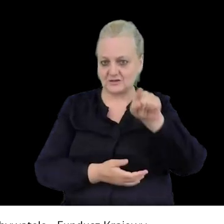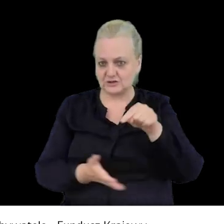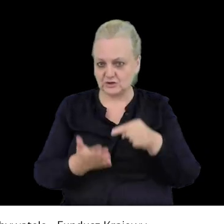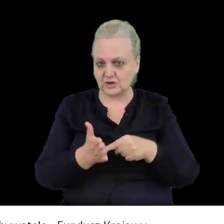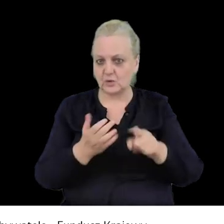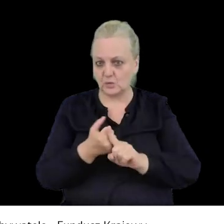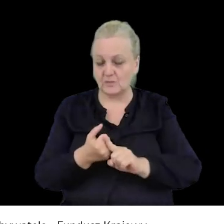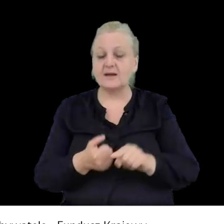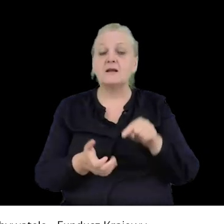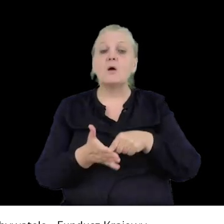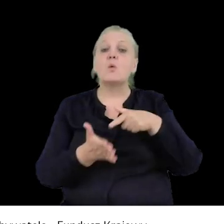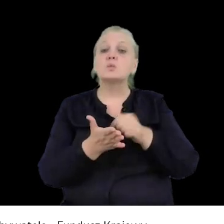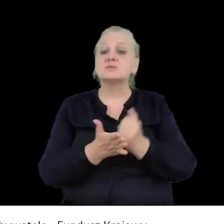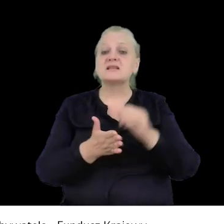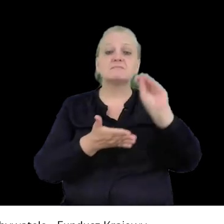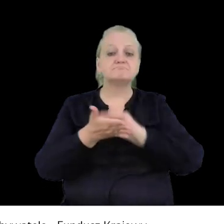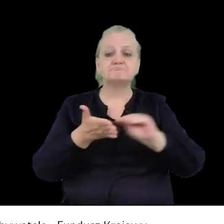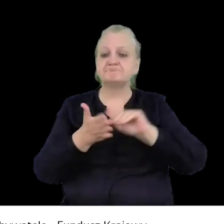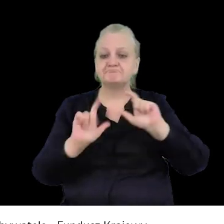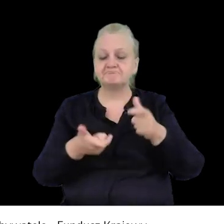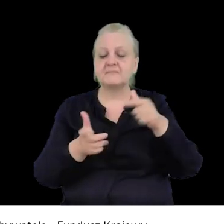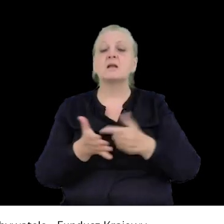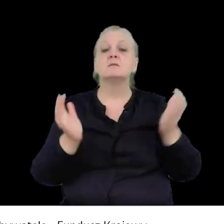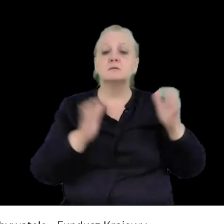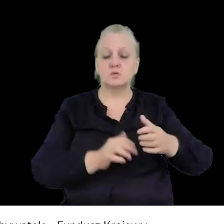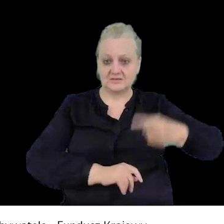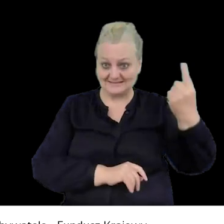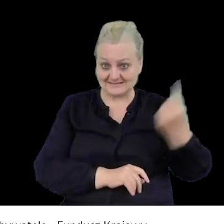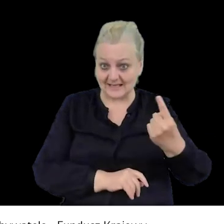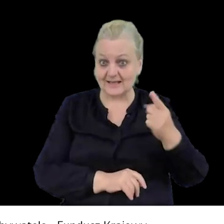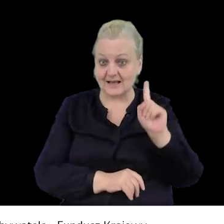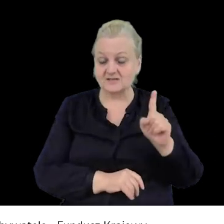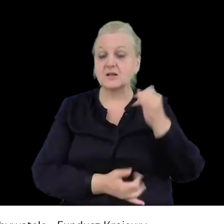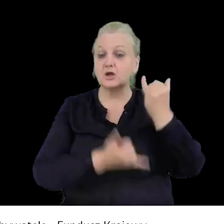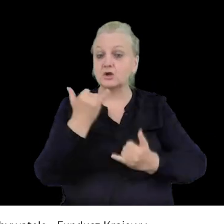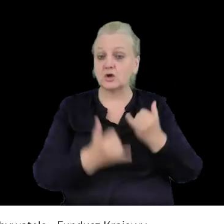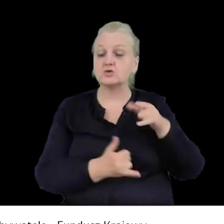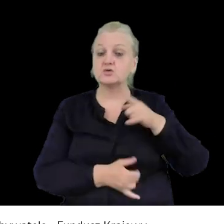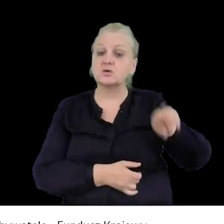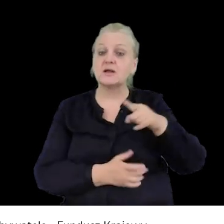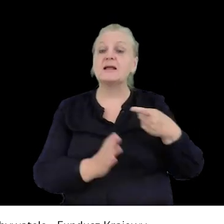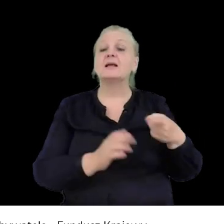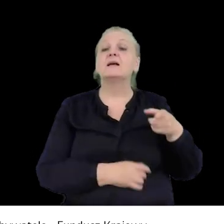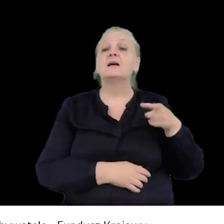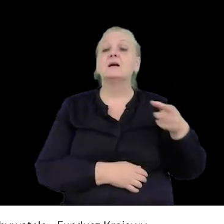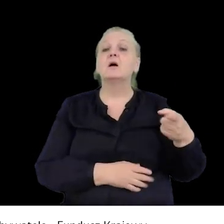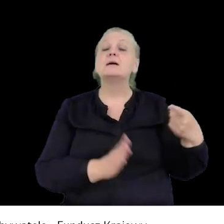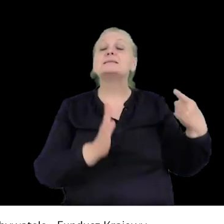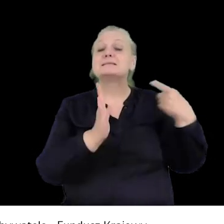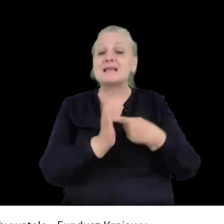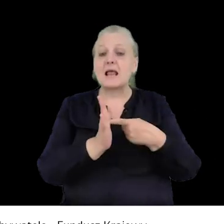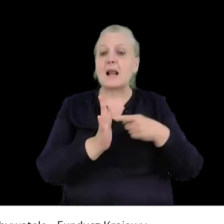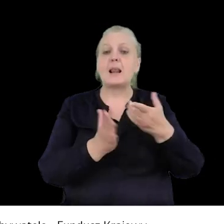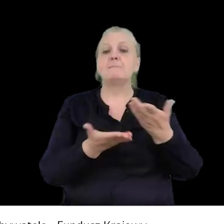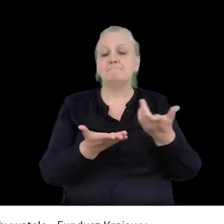I ta ustawa stwierdza, że zgromadzenia można zakazać, jeżeli cel narusza wolność pokojowego zgromadzania